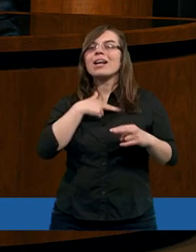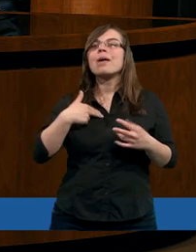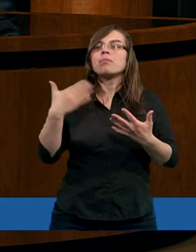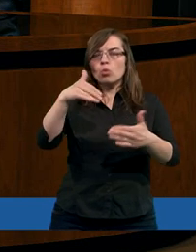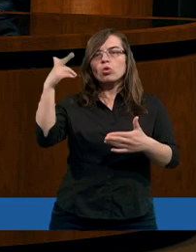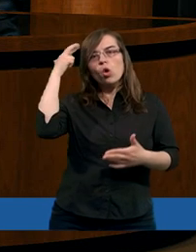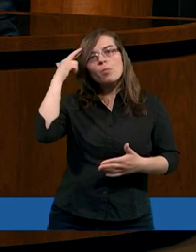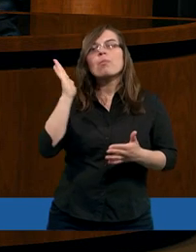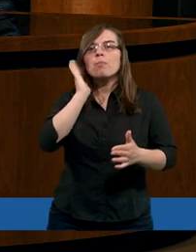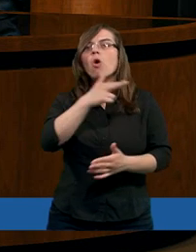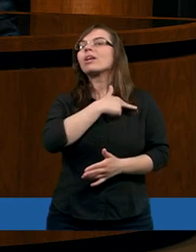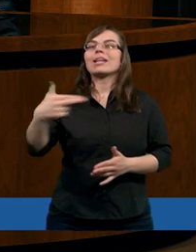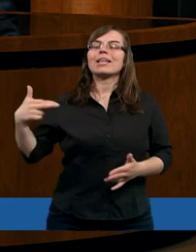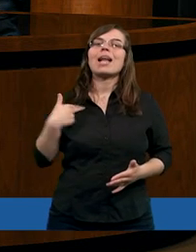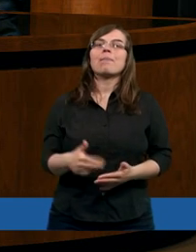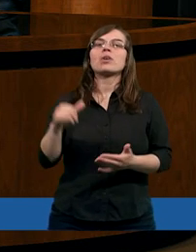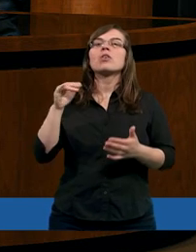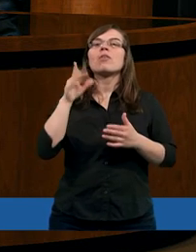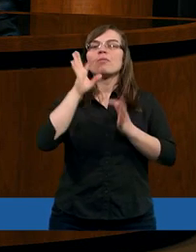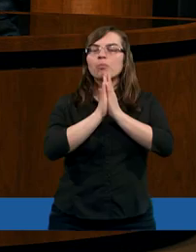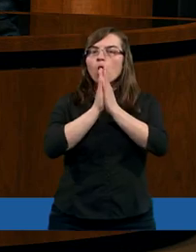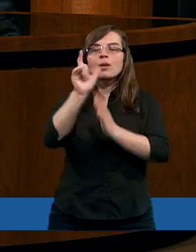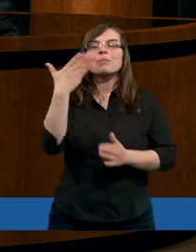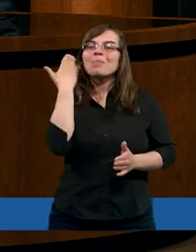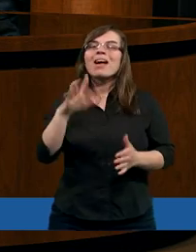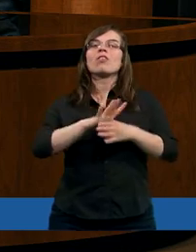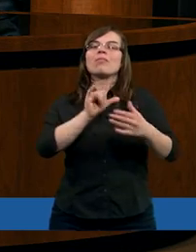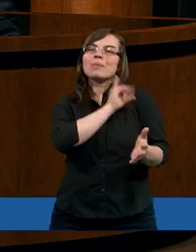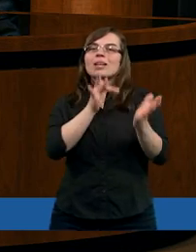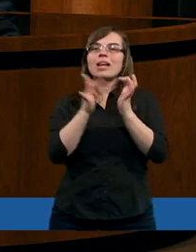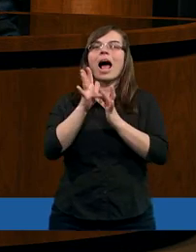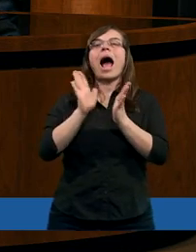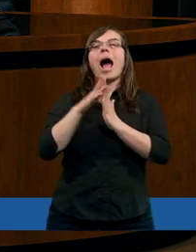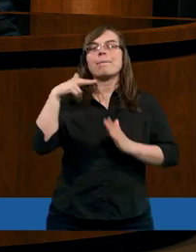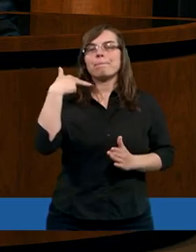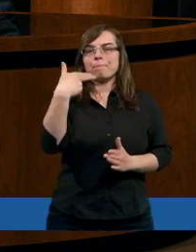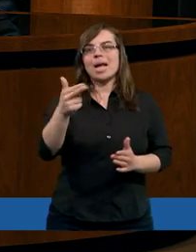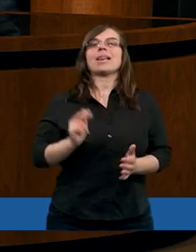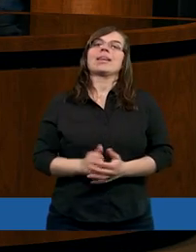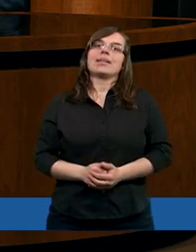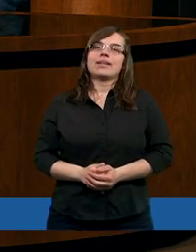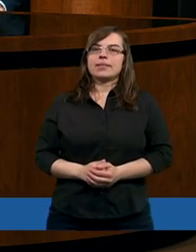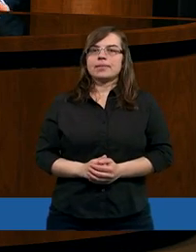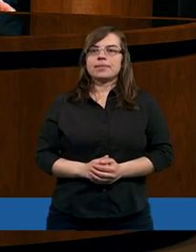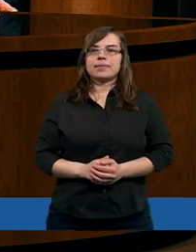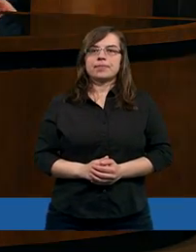powiedzieć dzisiaj. Bądź z nami. Szczególnie Cię prosimy w imieniu Jezusa Chrystusa. Amen. Amen.